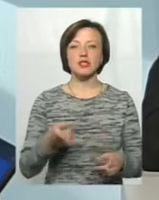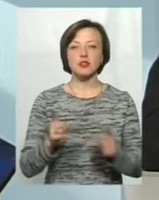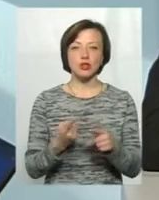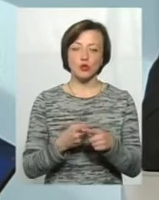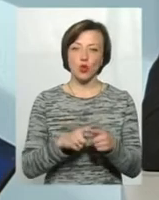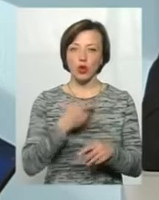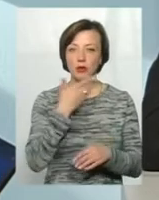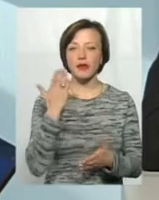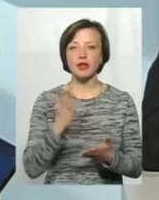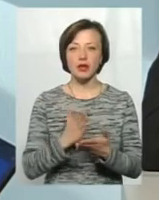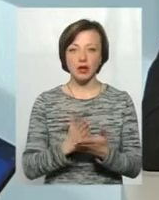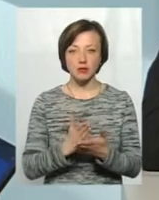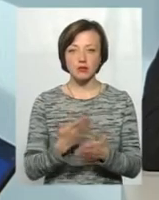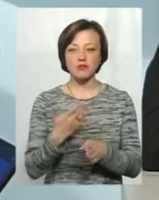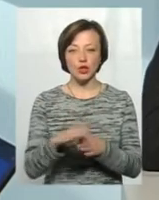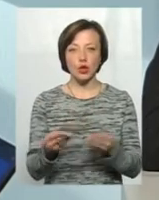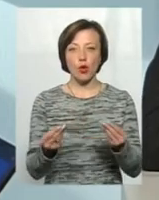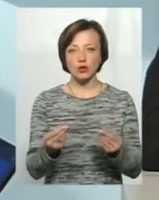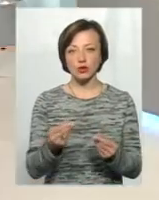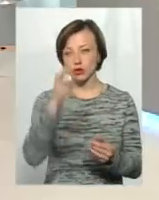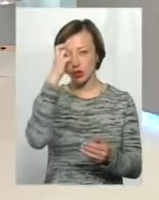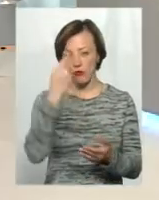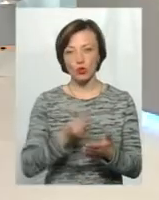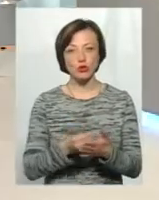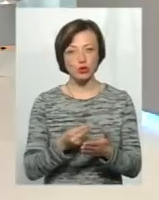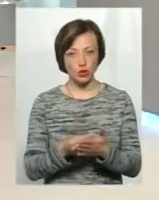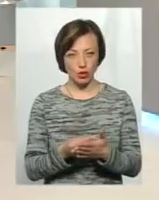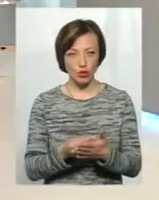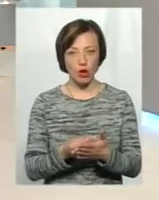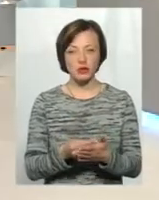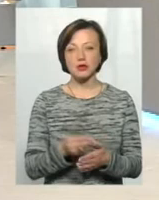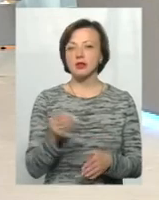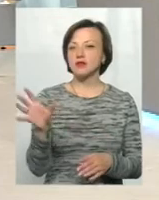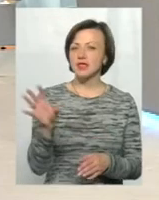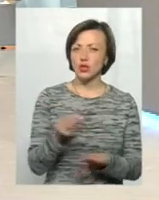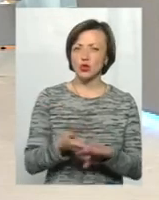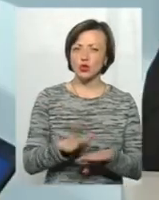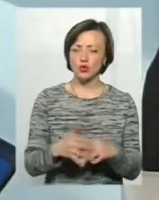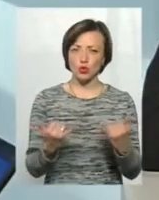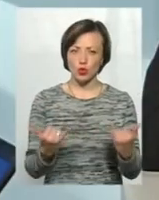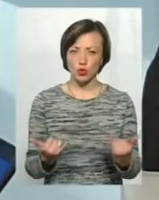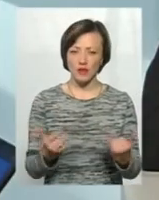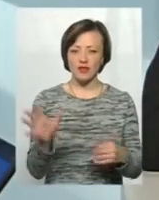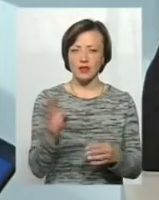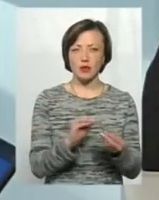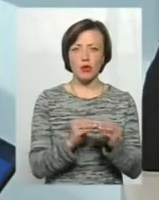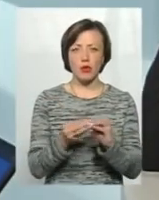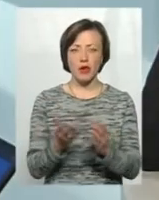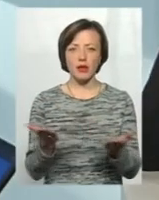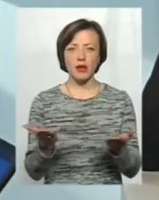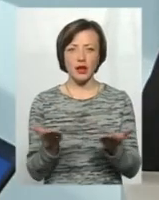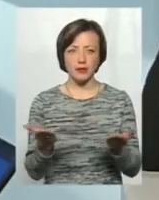немає. Є, звичайно, виділені кошти з бюджету. При всій скруті сьогодні, і всіх проблемах, які